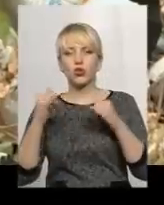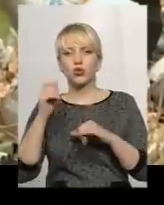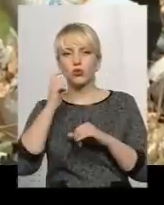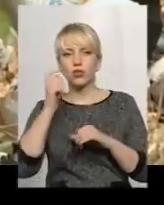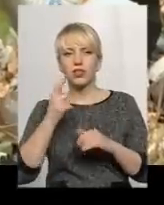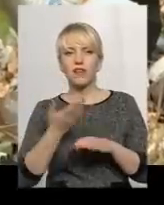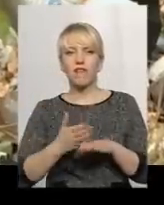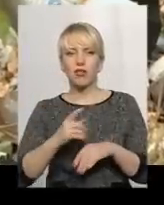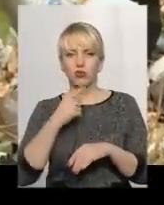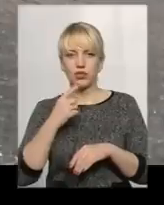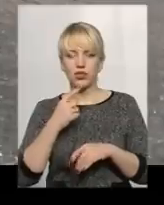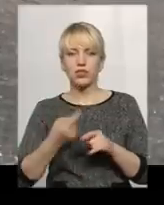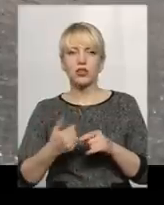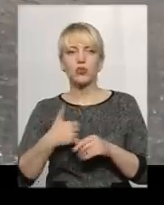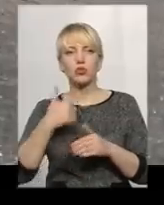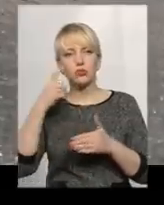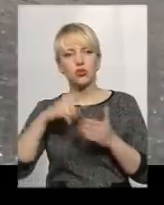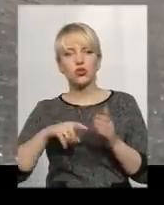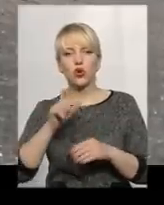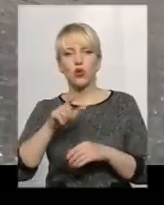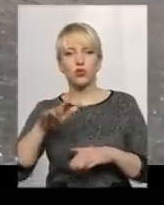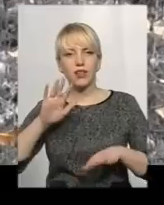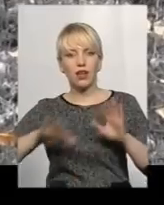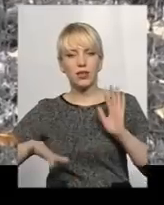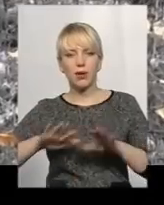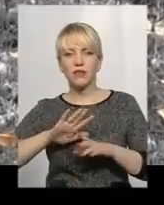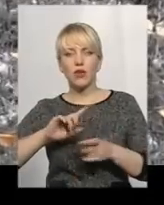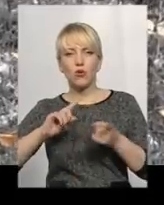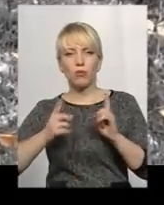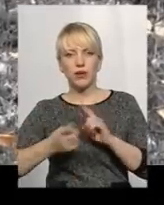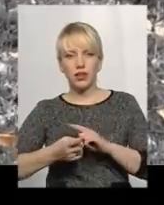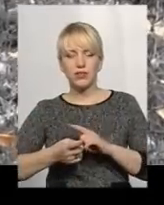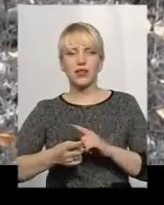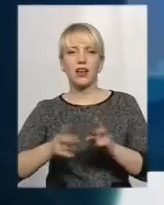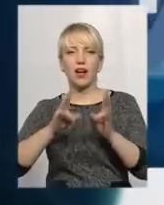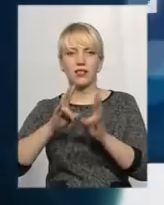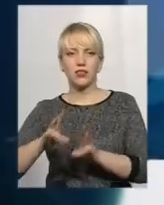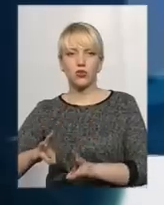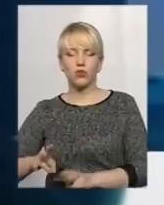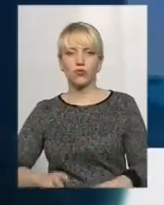важко. Хочеться сподіватися, людська недбалість не обернеться черговою катастрофою.